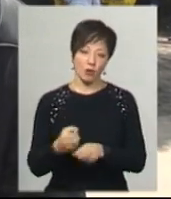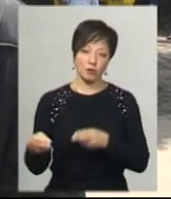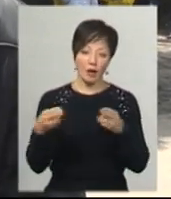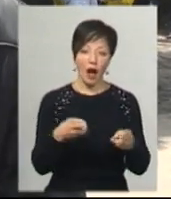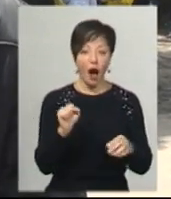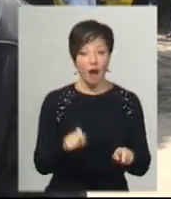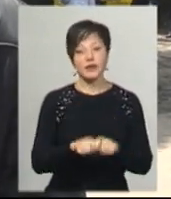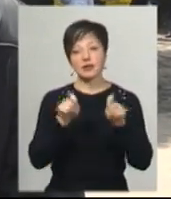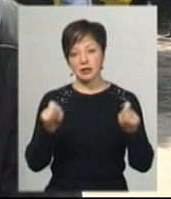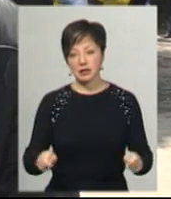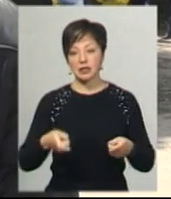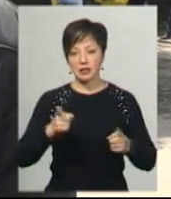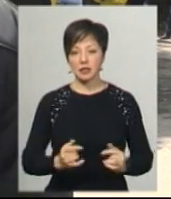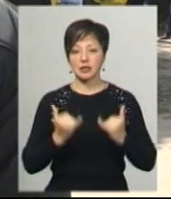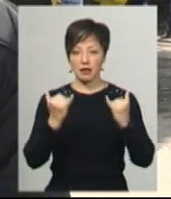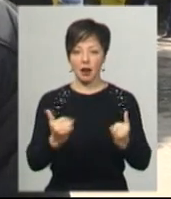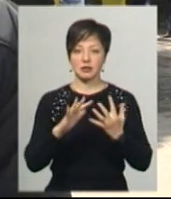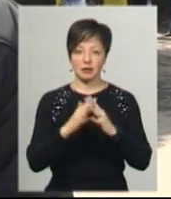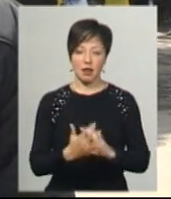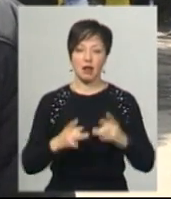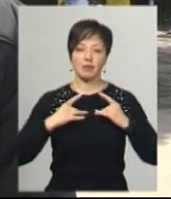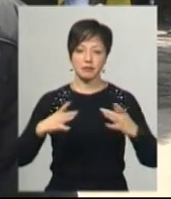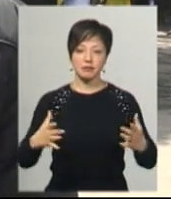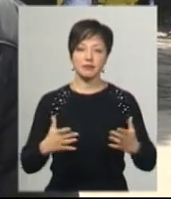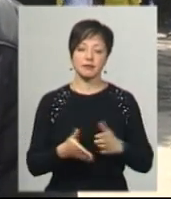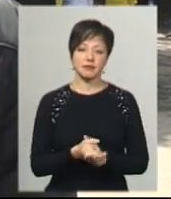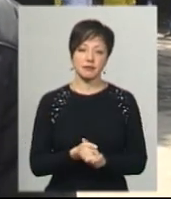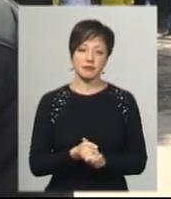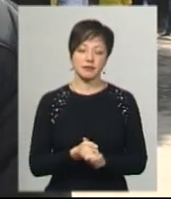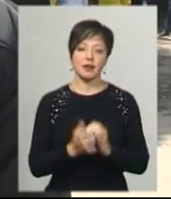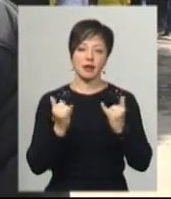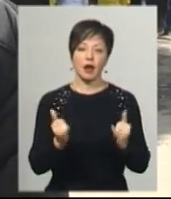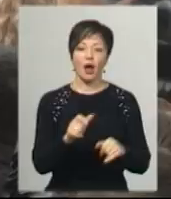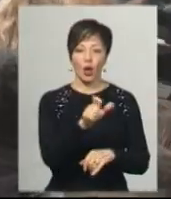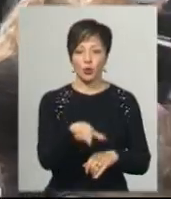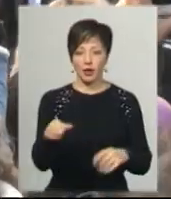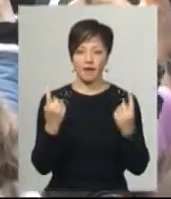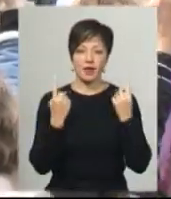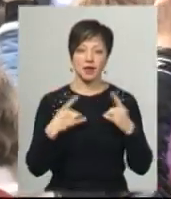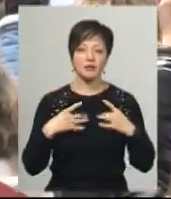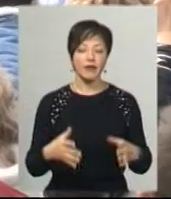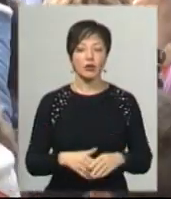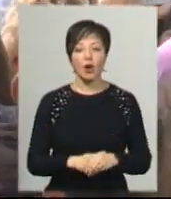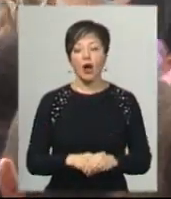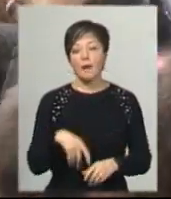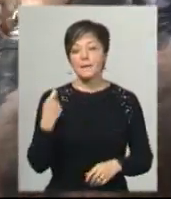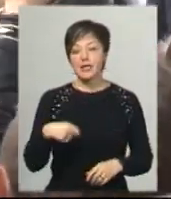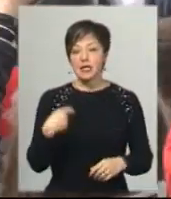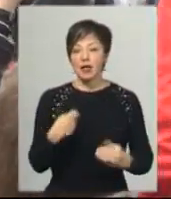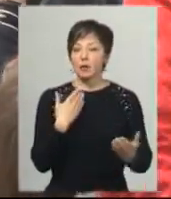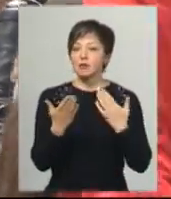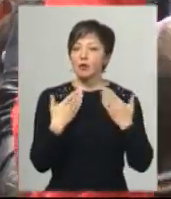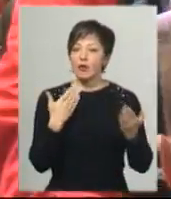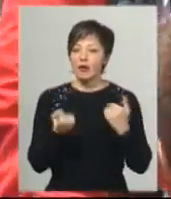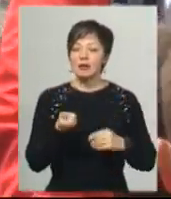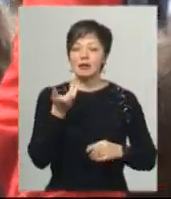відкриття садочка – це вже буде дійсно для села, якраз для села, для людей буде велике свято. Володимир Зеленський поспілкувався декілька